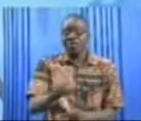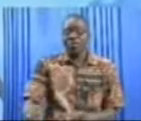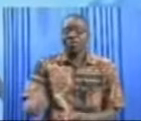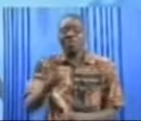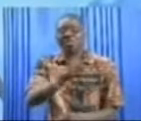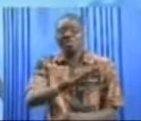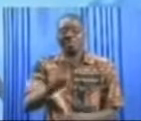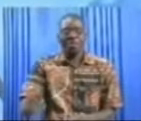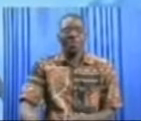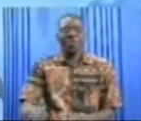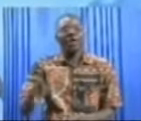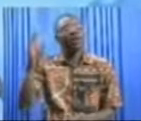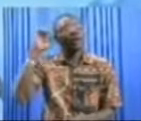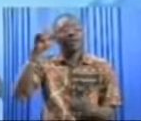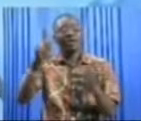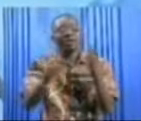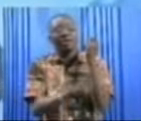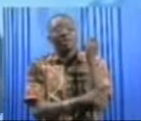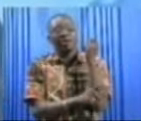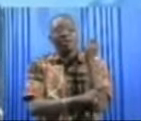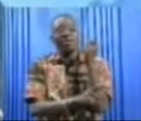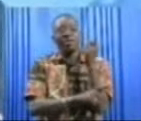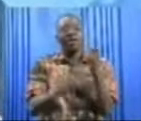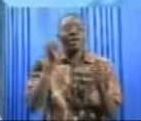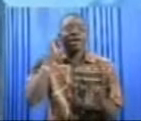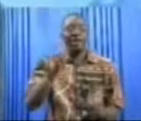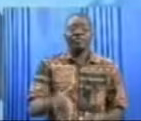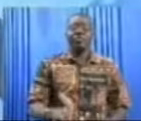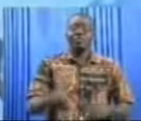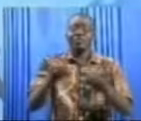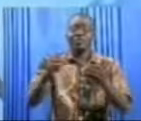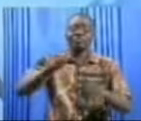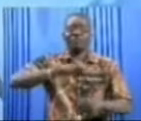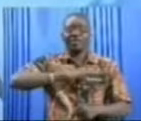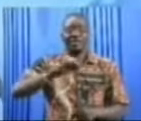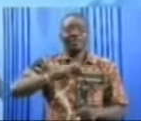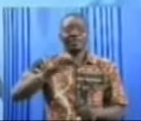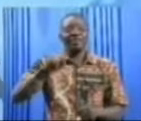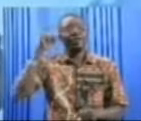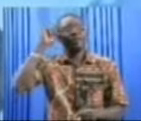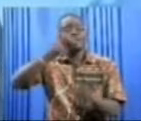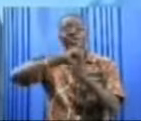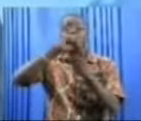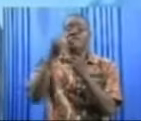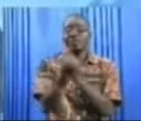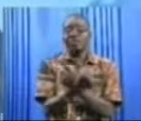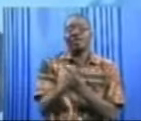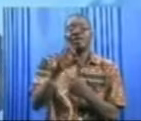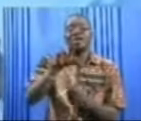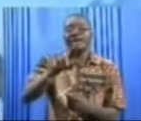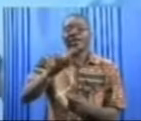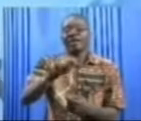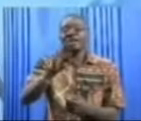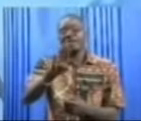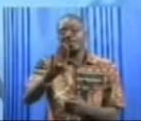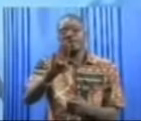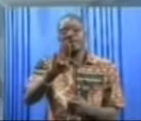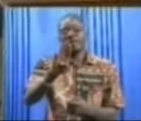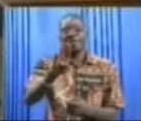de Bobo-du-Lassau et d'Egawa. Elle veut rendre dynamique cette branche sociale de la RTV. Yolande Lompou.